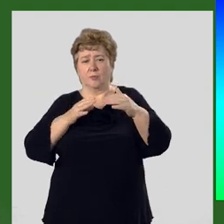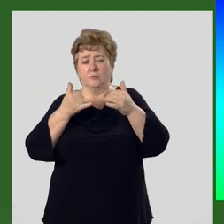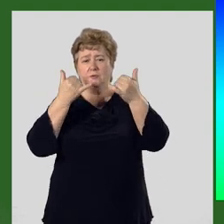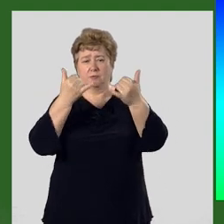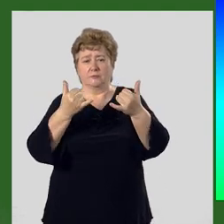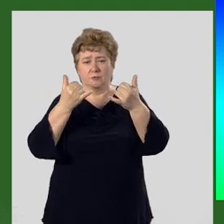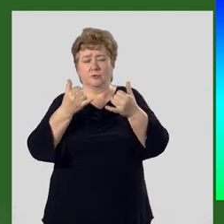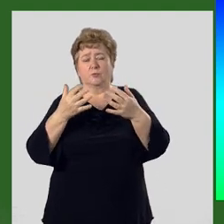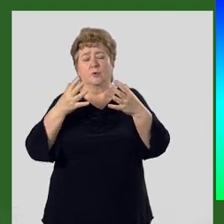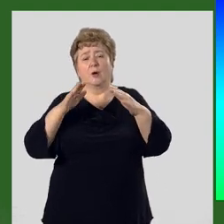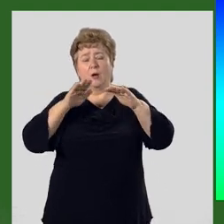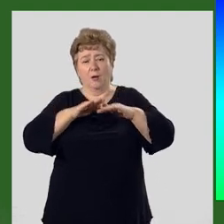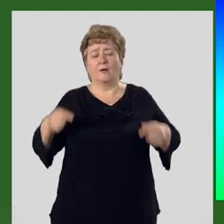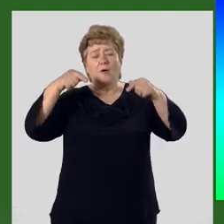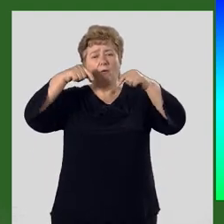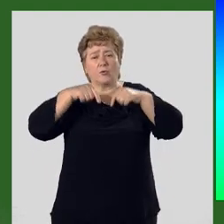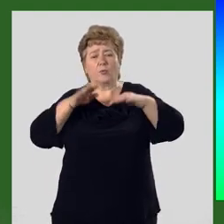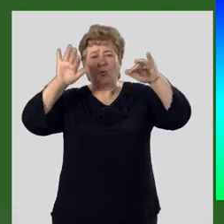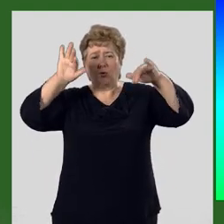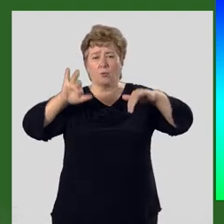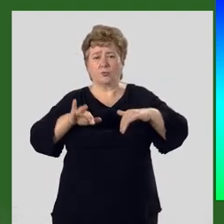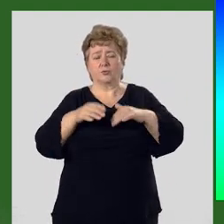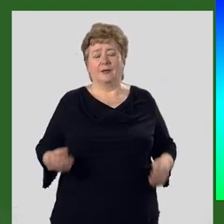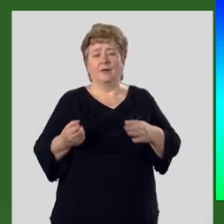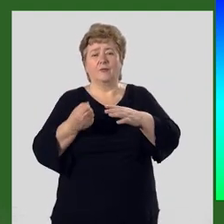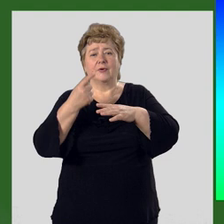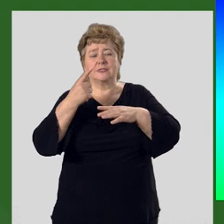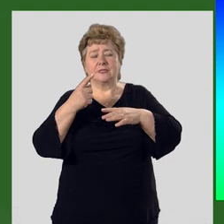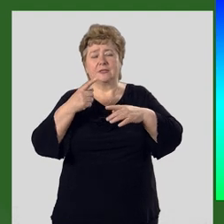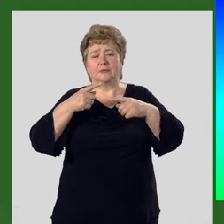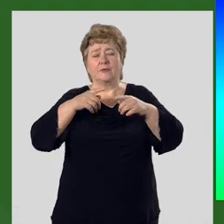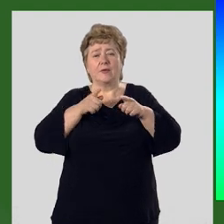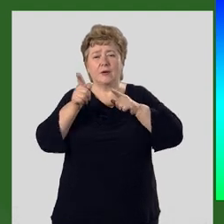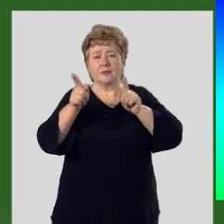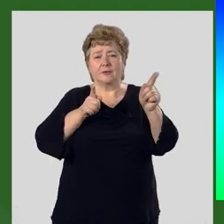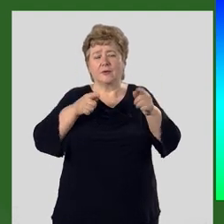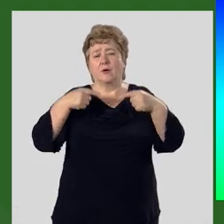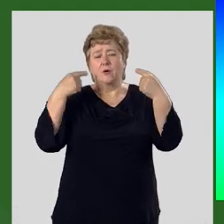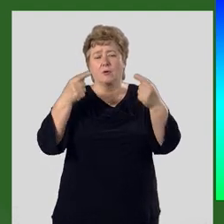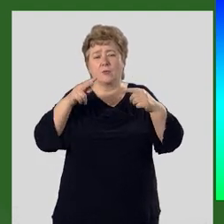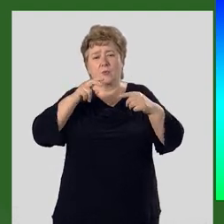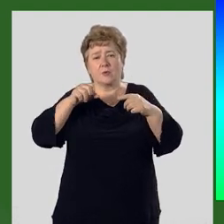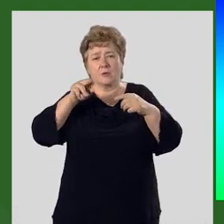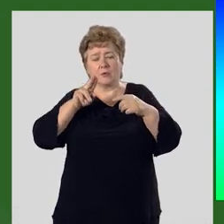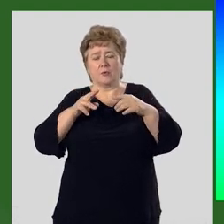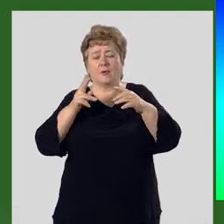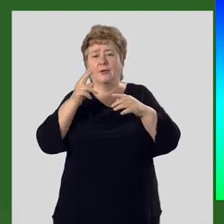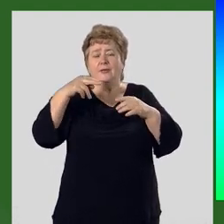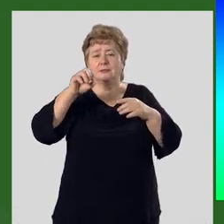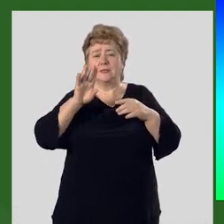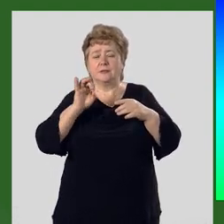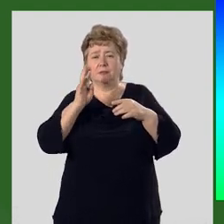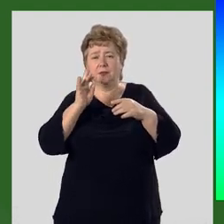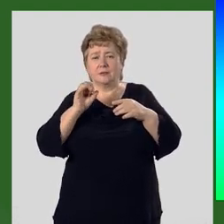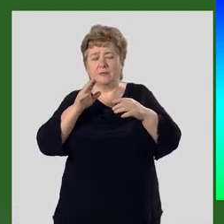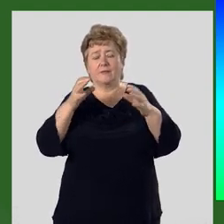современному положению, в глубоких ущельях возникли разветвленные крупные ледники двентритового